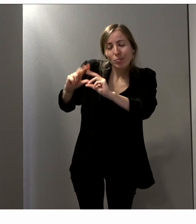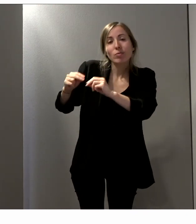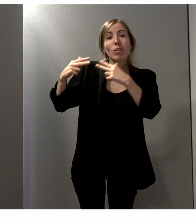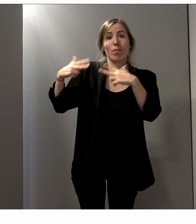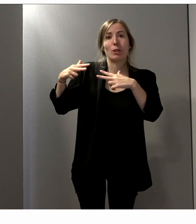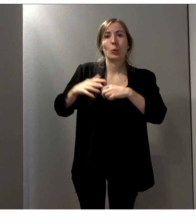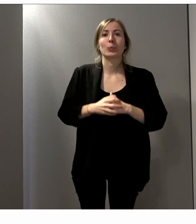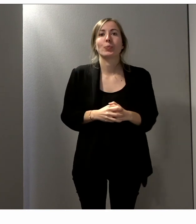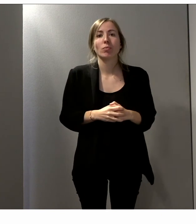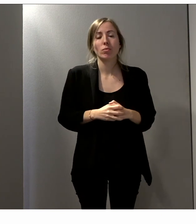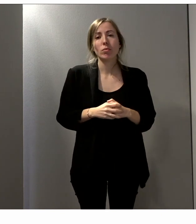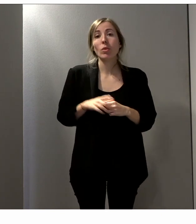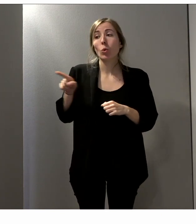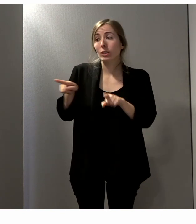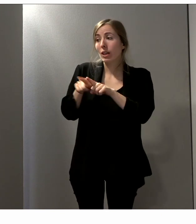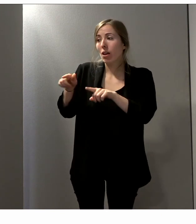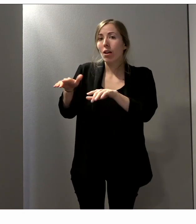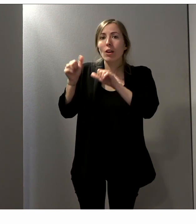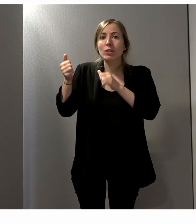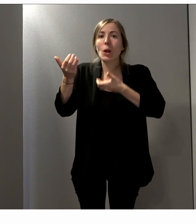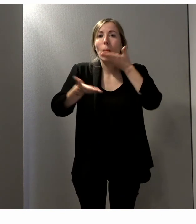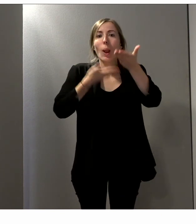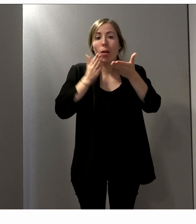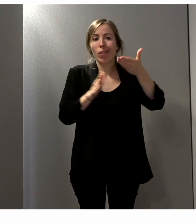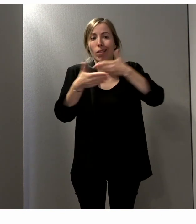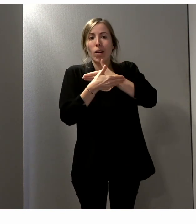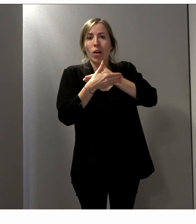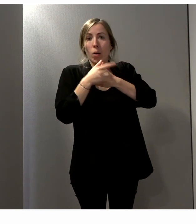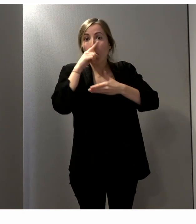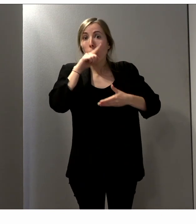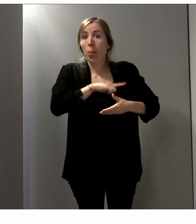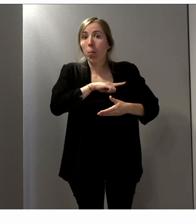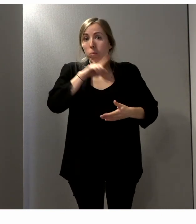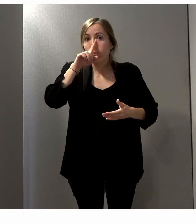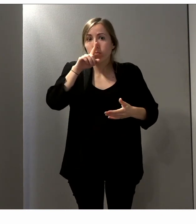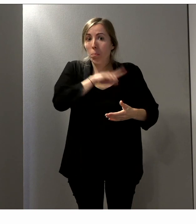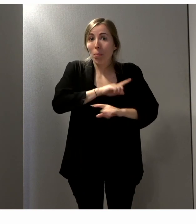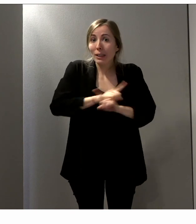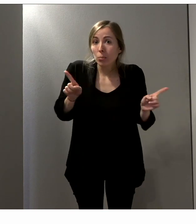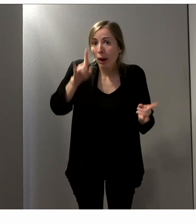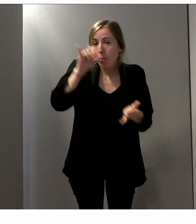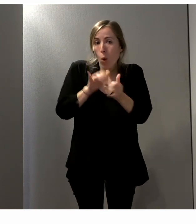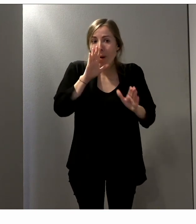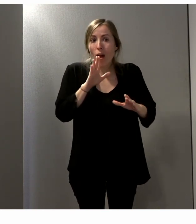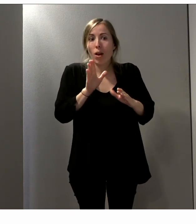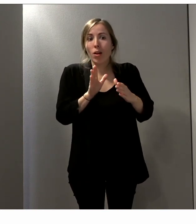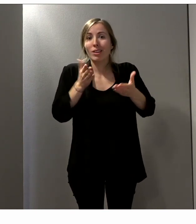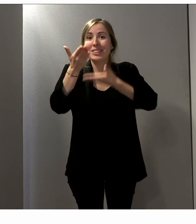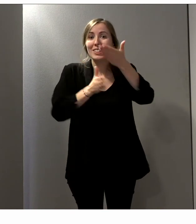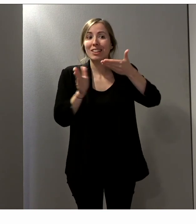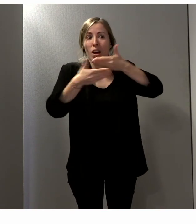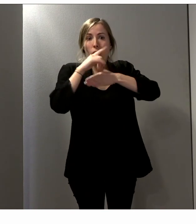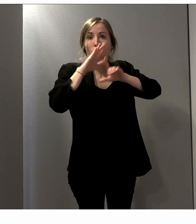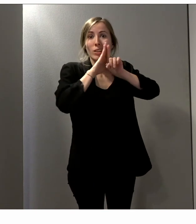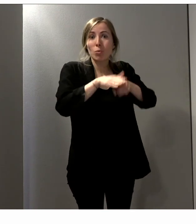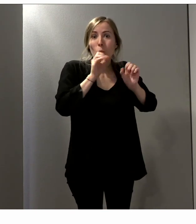Voilà, et éviter des discours qui peuvent être discriminants sans qu'on le veuille. donc, juste avoir... Excusez-moi, je recoiffe, je suis...